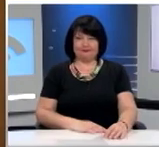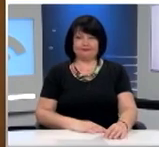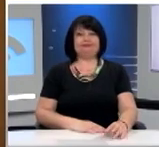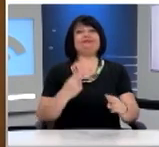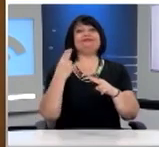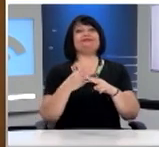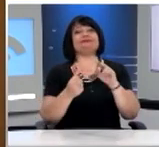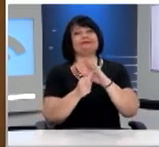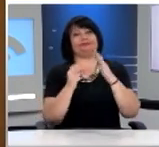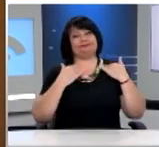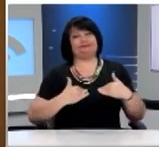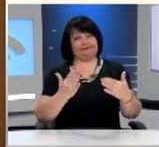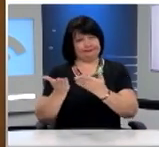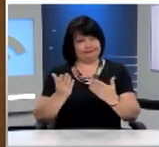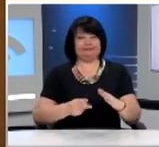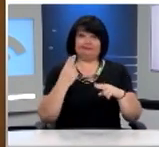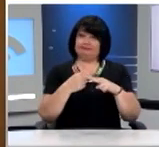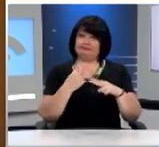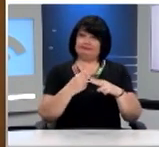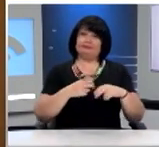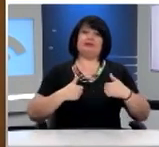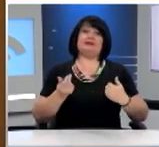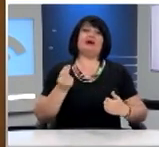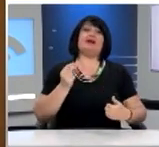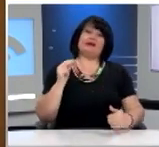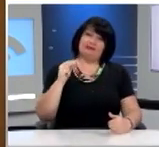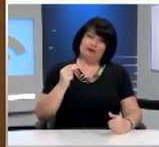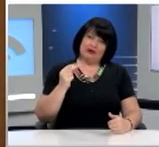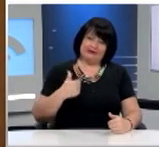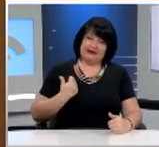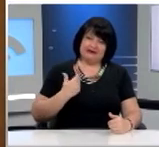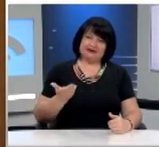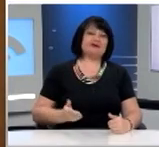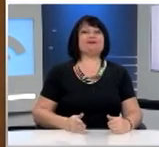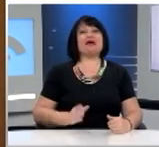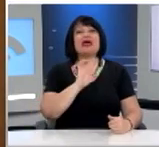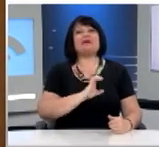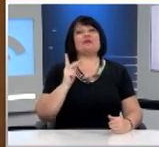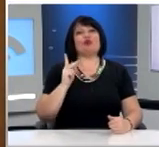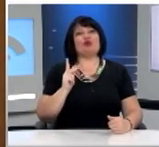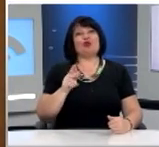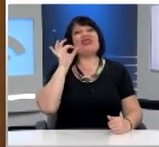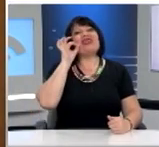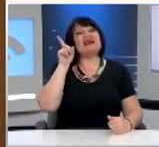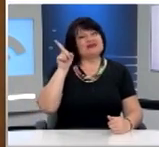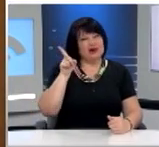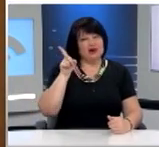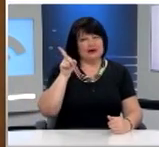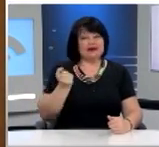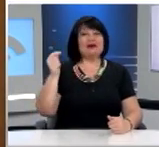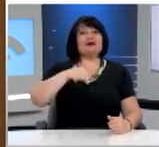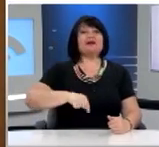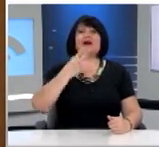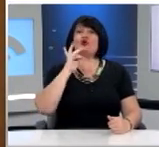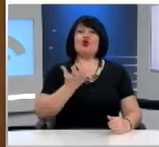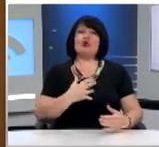Αξιότιμη κύριε Πρόεδρε της Βουλής, αξιότιμοι εφηβουλευτές. Ονομάζομαι Κιμπουροπούλου Ερμιόνι, είμαι από το νομό Θεσσαλονίκης και βρίσκομαι